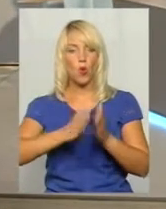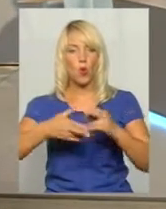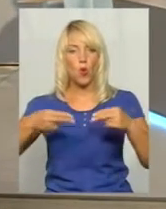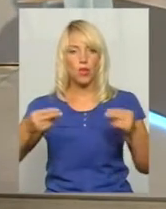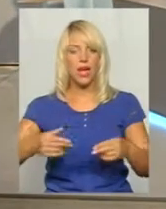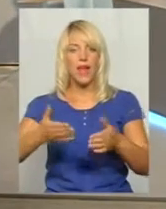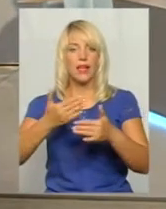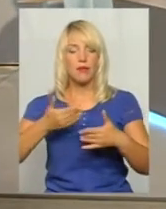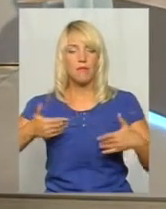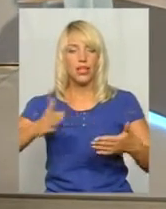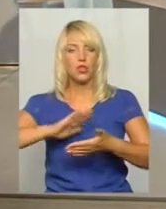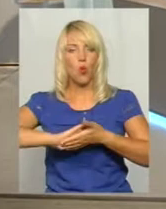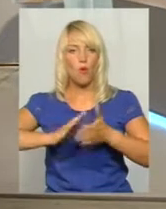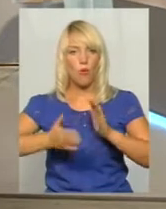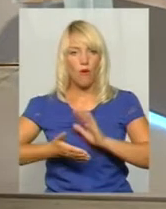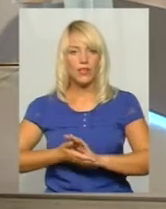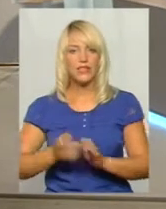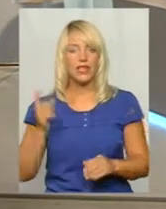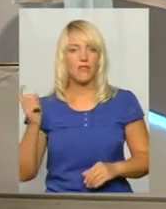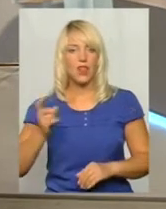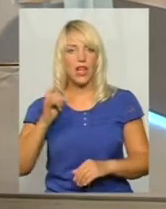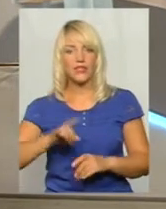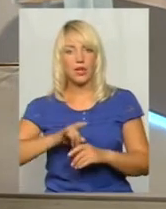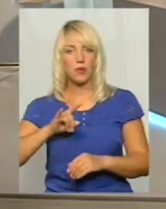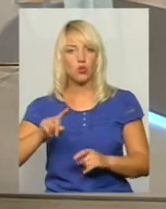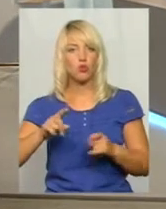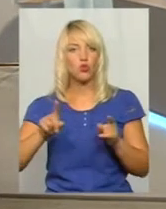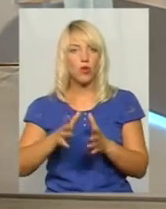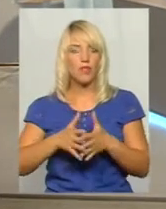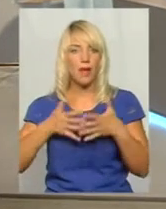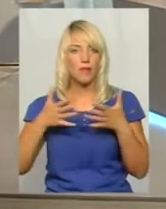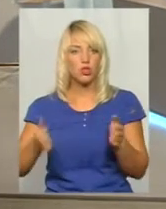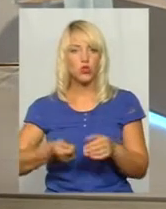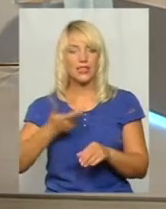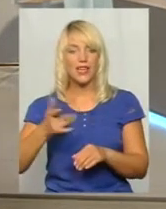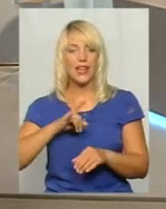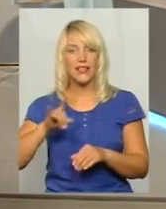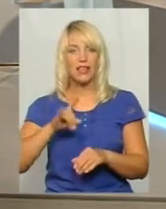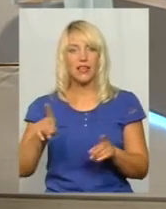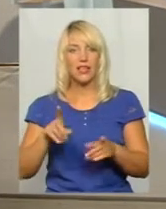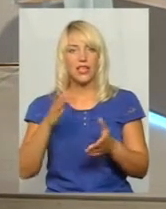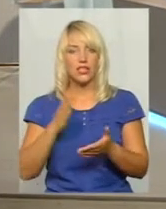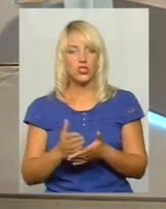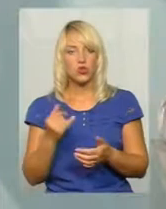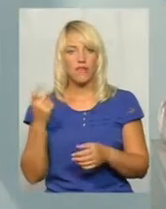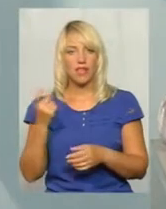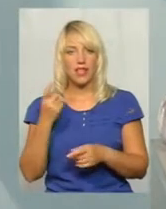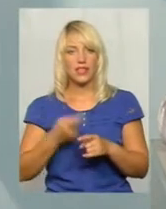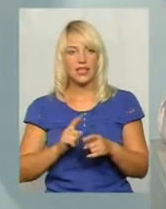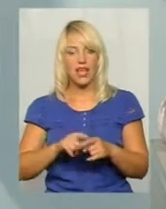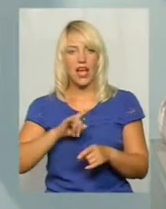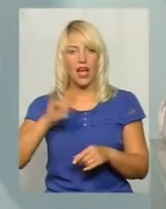домовилися з власниками літаків, тому що найбільшою кількістю літаків, які сьогодні є власниками, це є наша